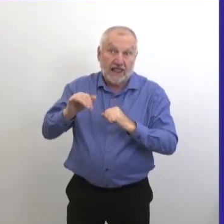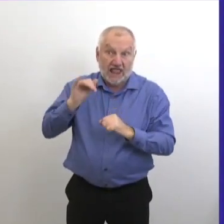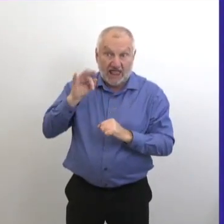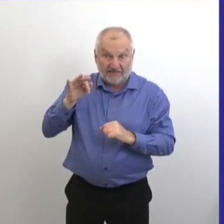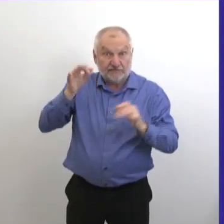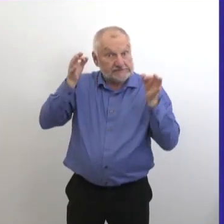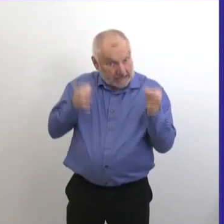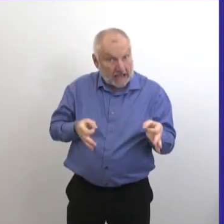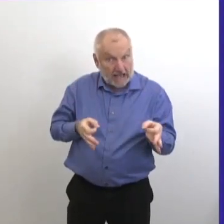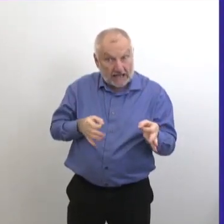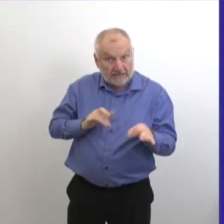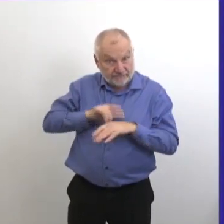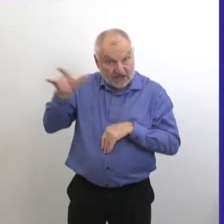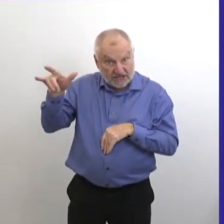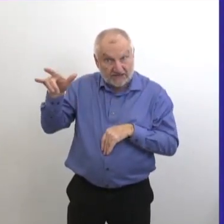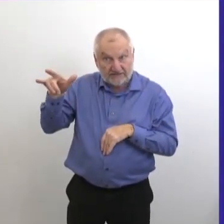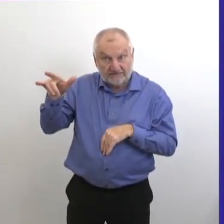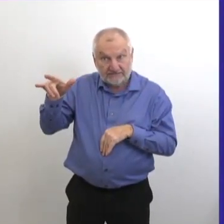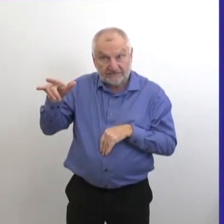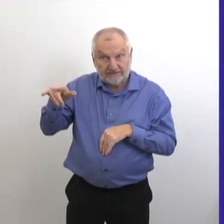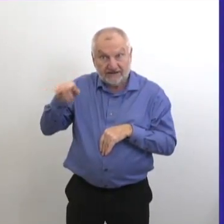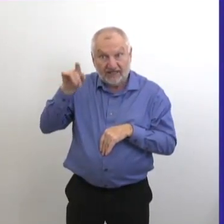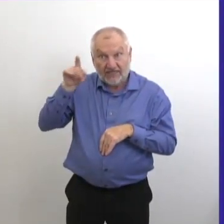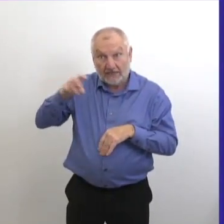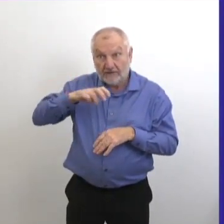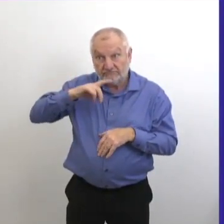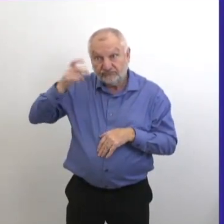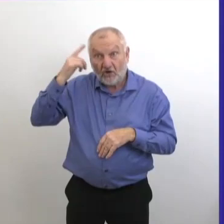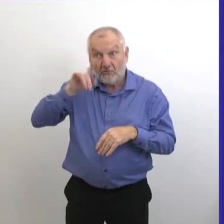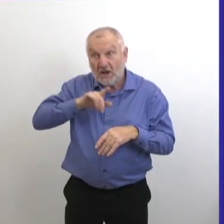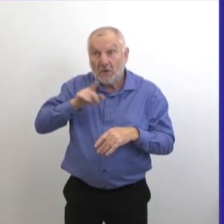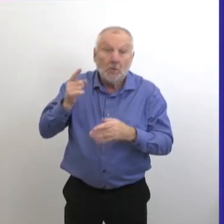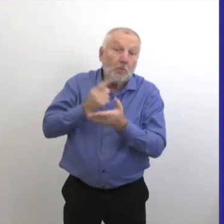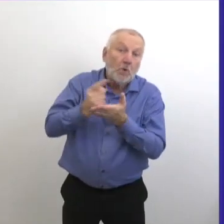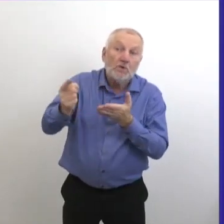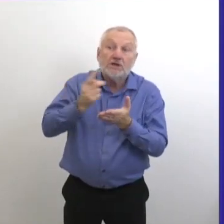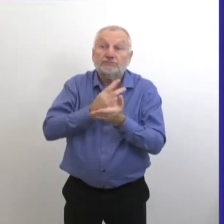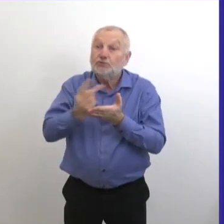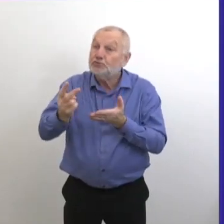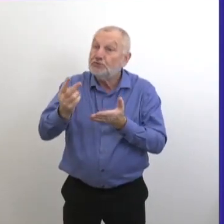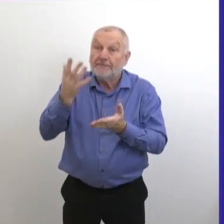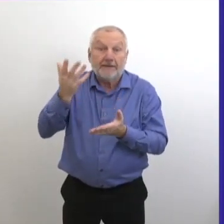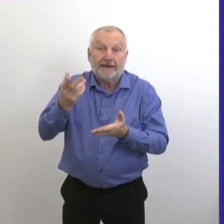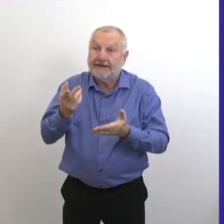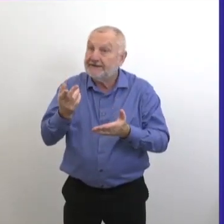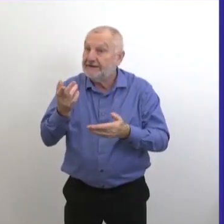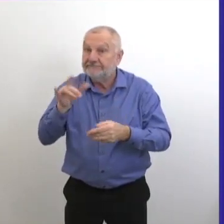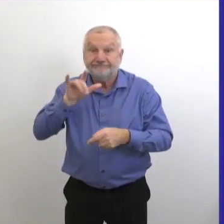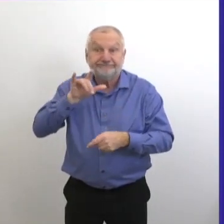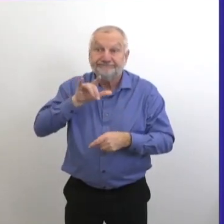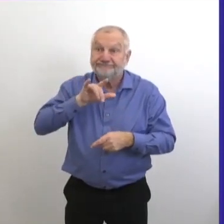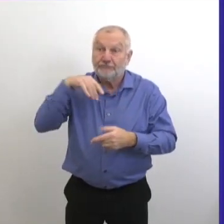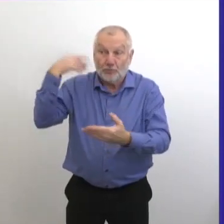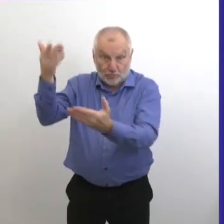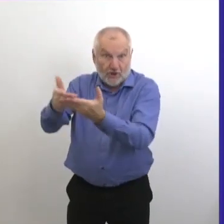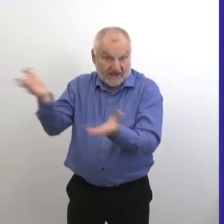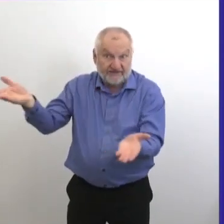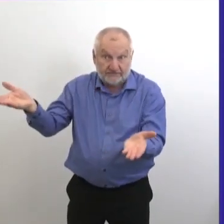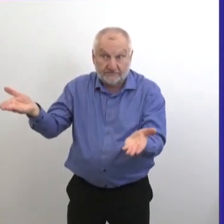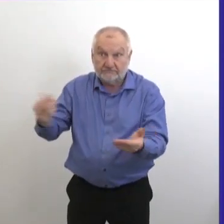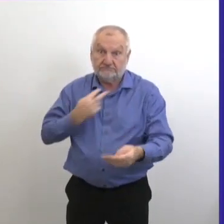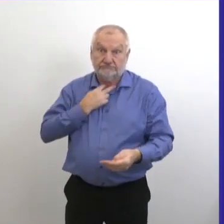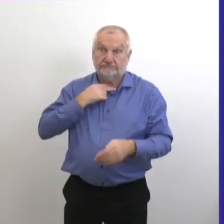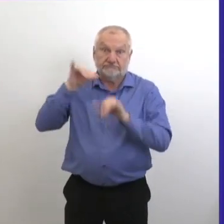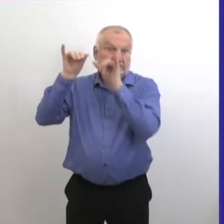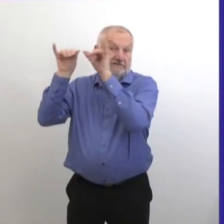'étranger, votre voyage pourrait être bien plus long que prévu. Vous aurez un accès réduit à des soins de qualité. Vous